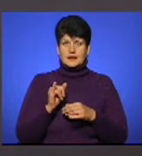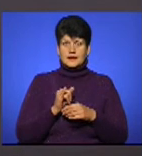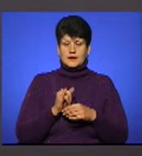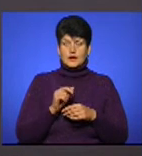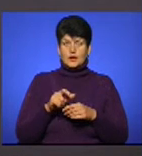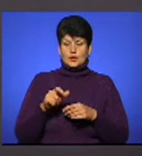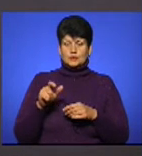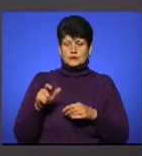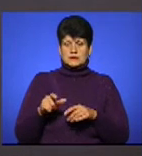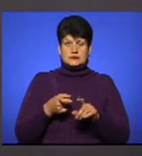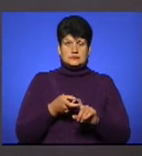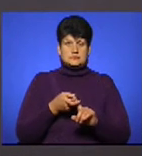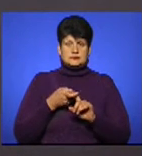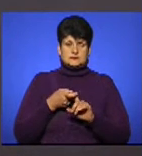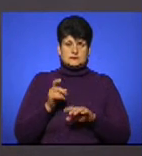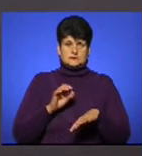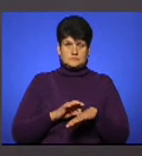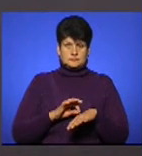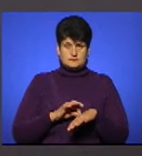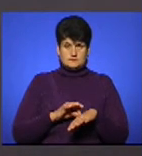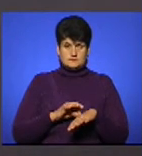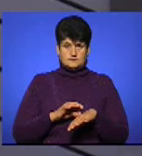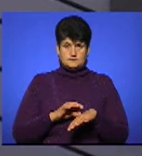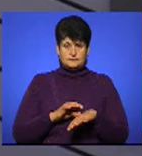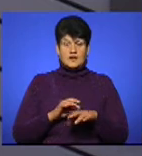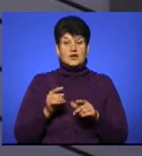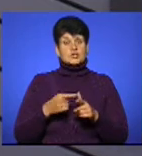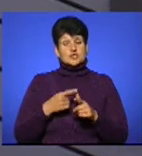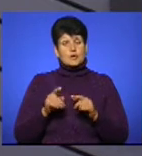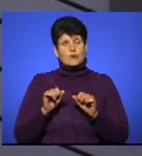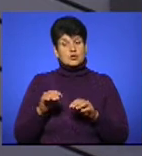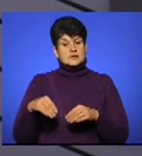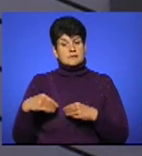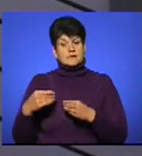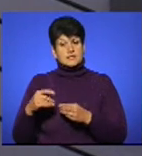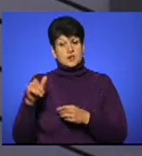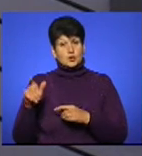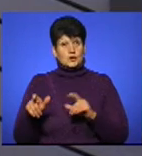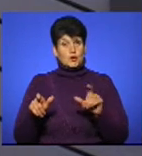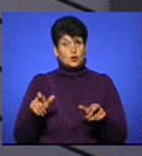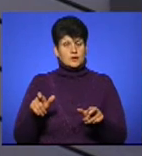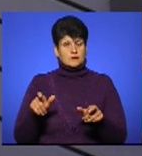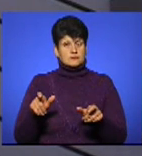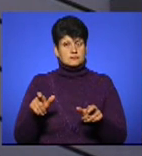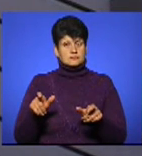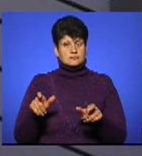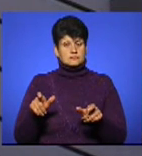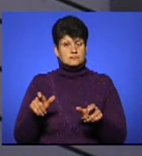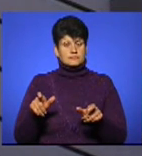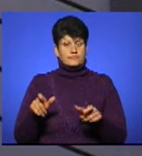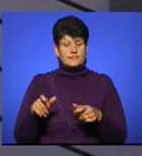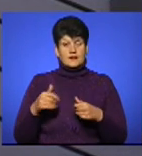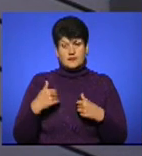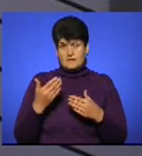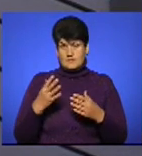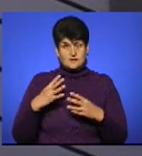люди заражаються. От, власне, чи може це передаватися від людини до людини? Я вас